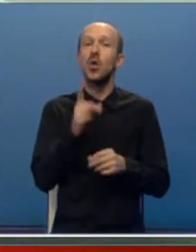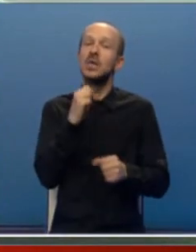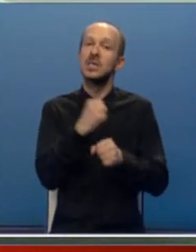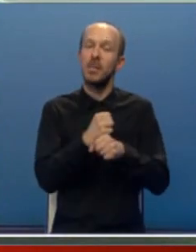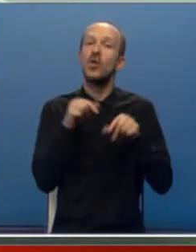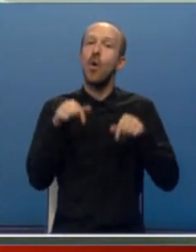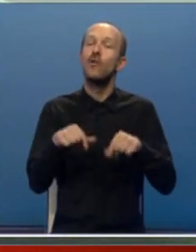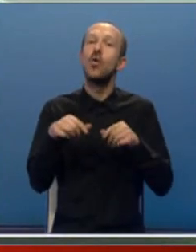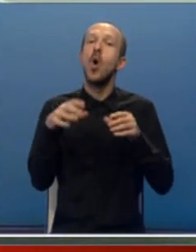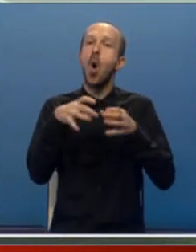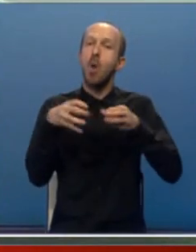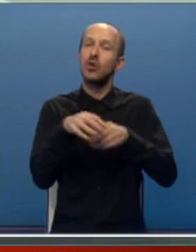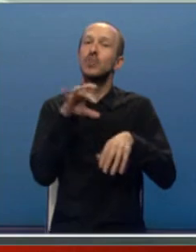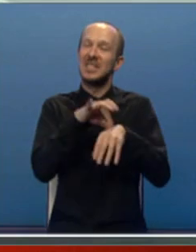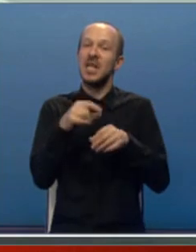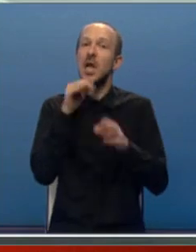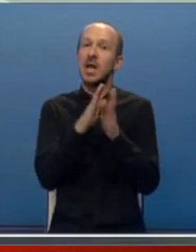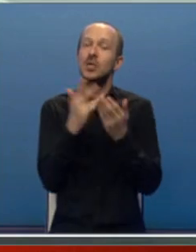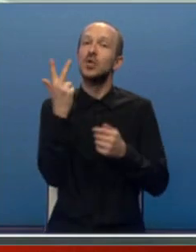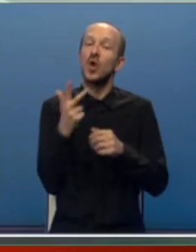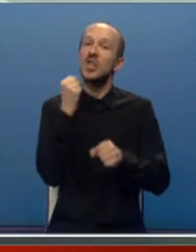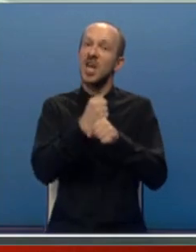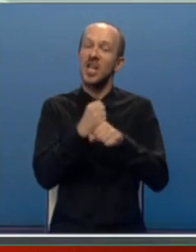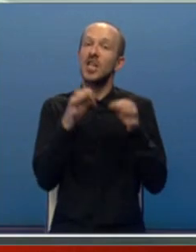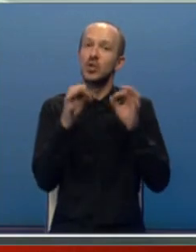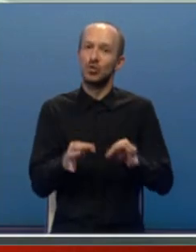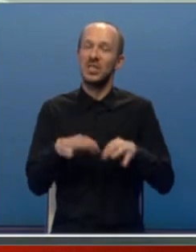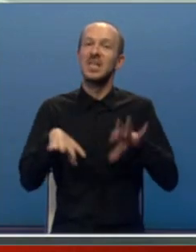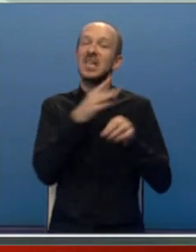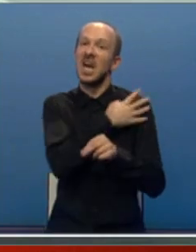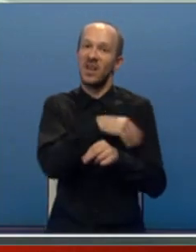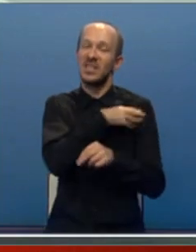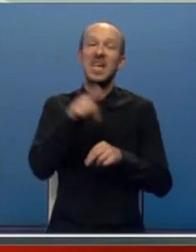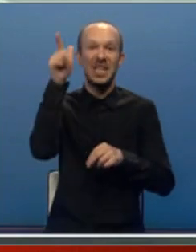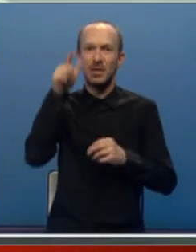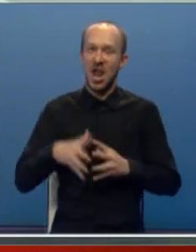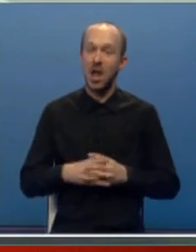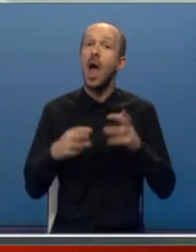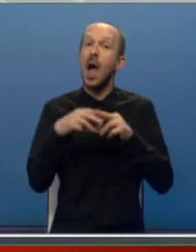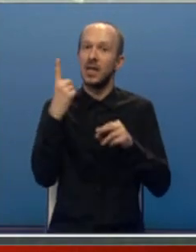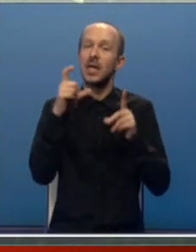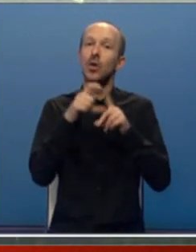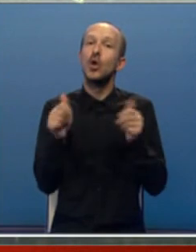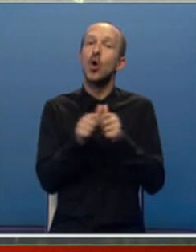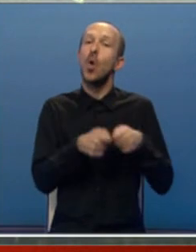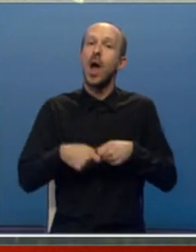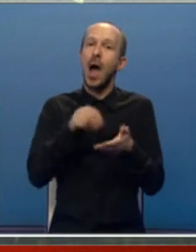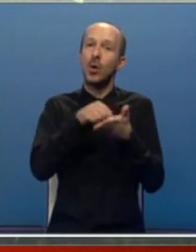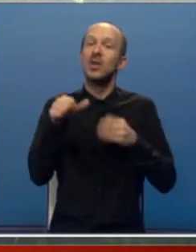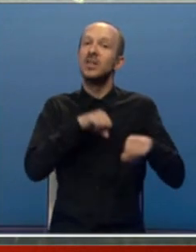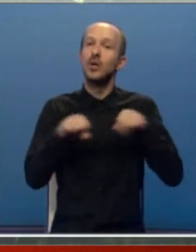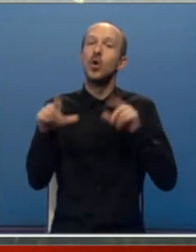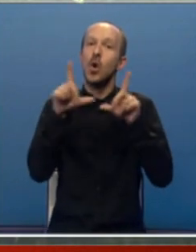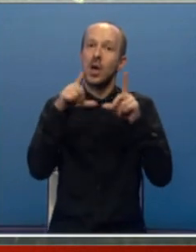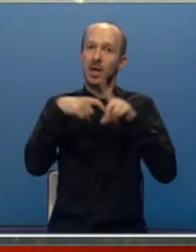bave ovom oblašću. Na knjizi su tri godine radili stručnaci iz Hrvatske i Srbije, a jedan od koautora je direktor